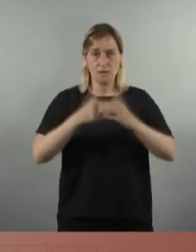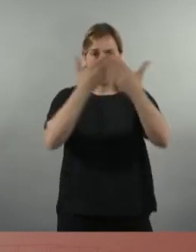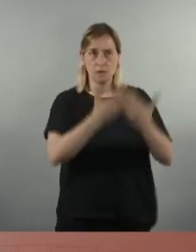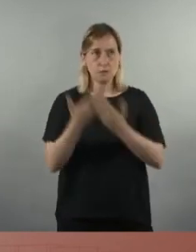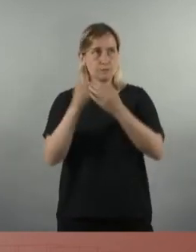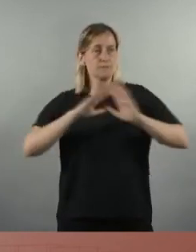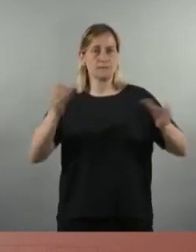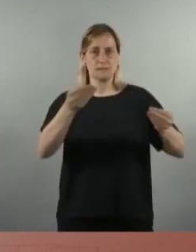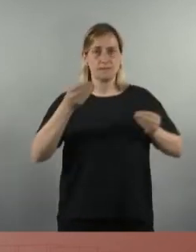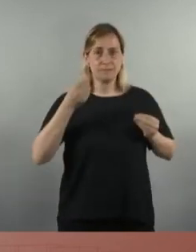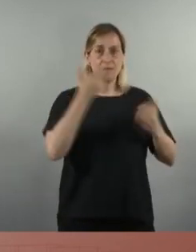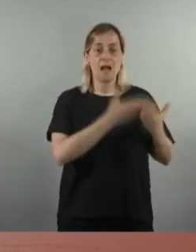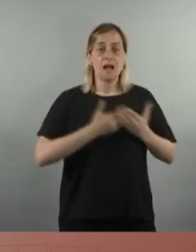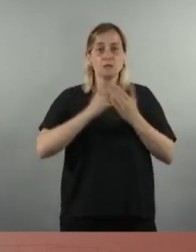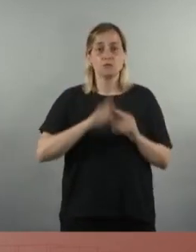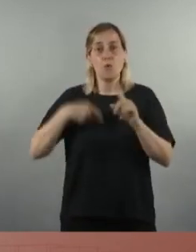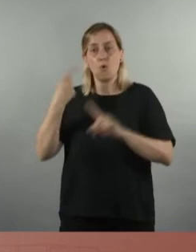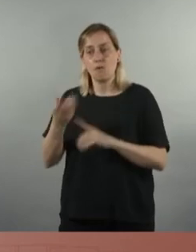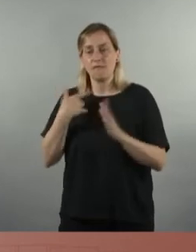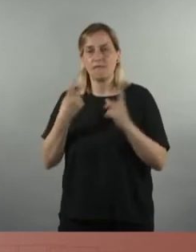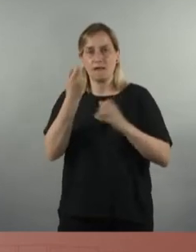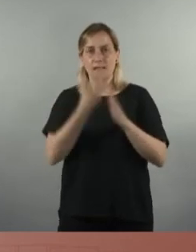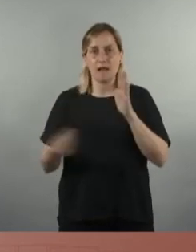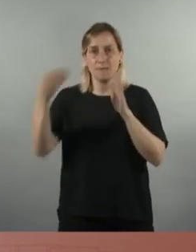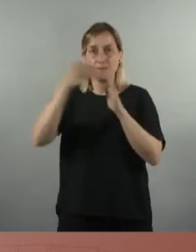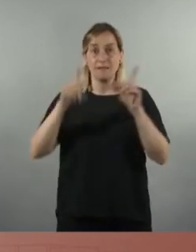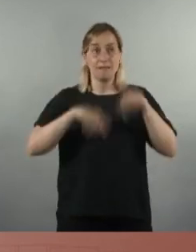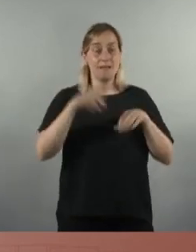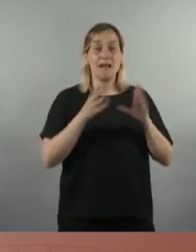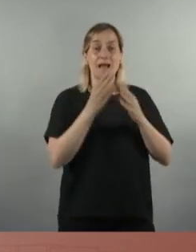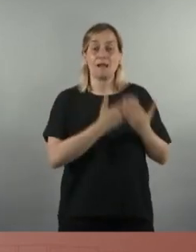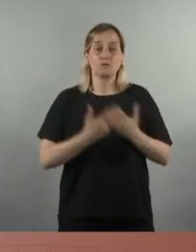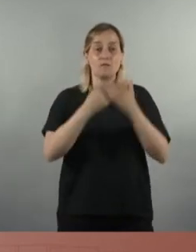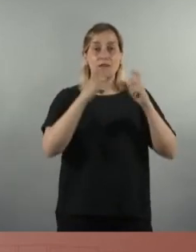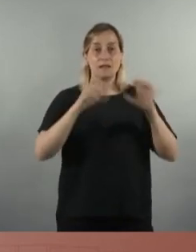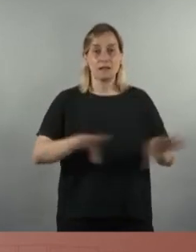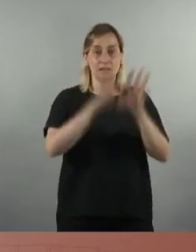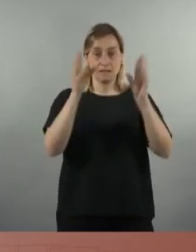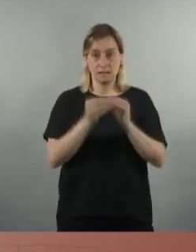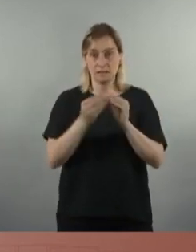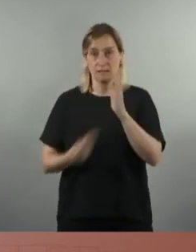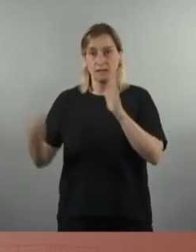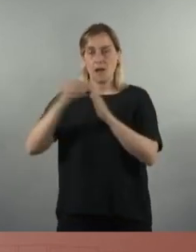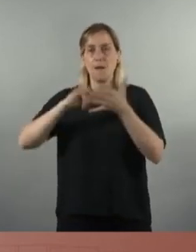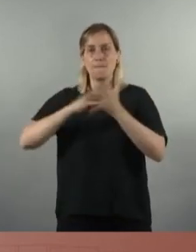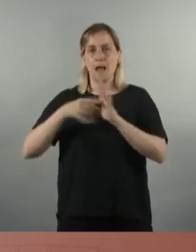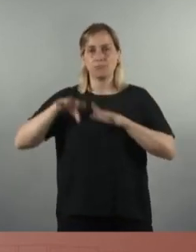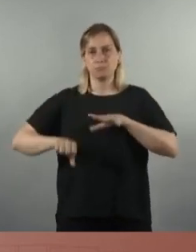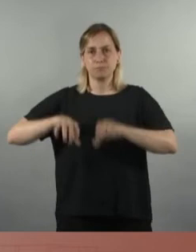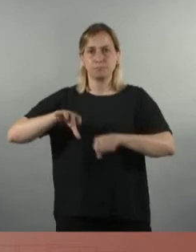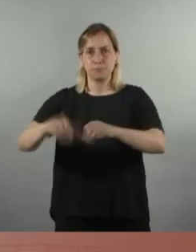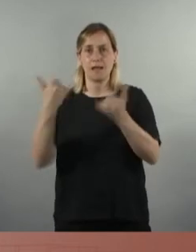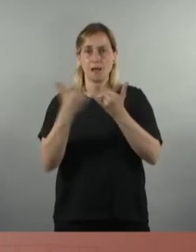quedarem amb l'estudi, sinó que després implementarem els resultats d'aquest estudi, farem un pla de recuperació de tots